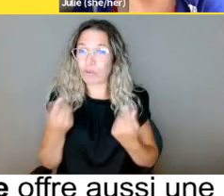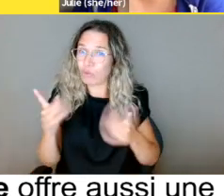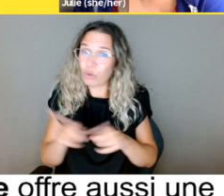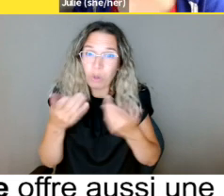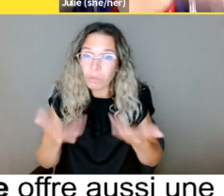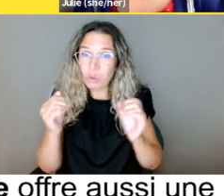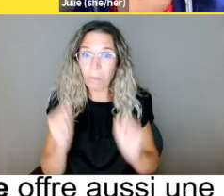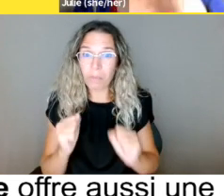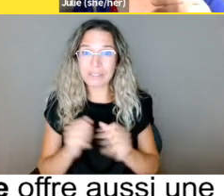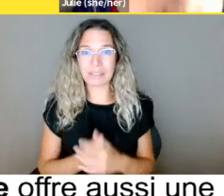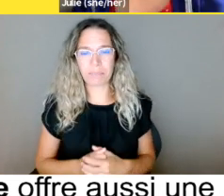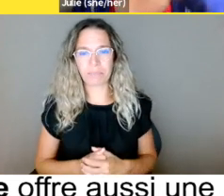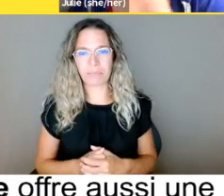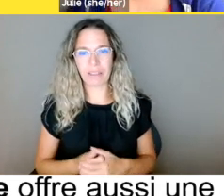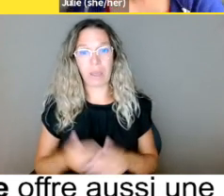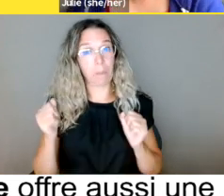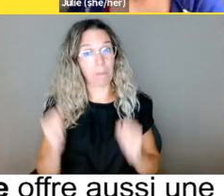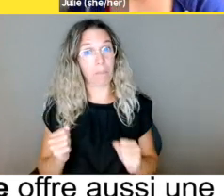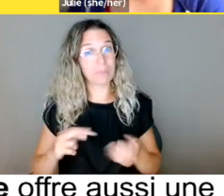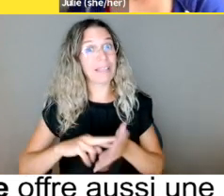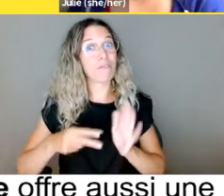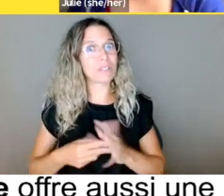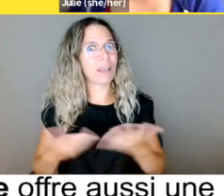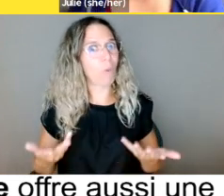on n'achète pas, un paquet de gomme à mâcher.